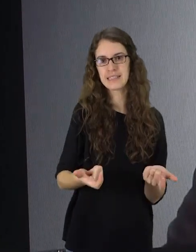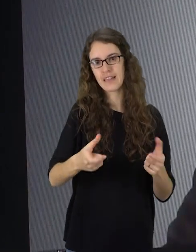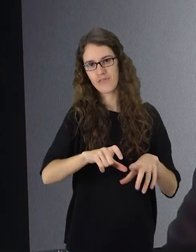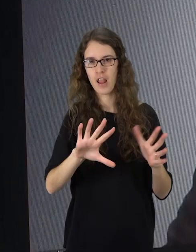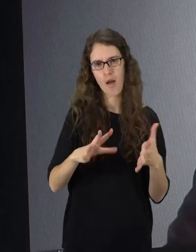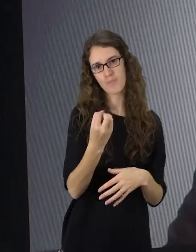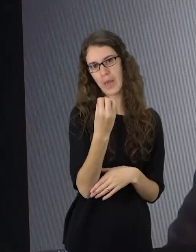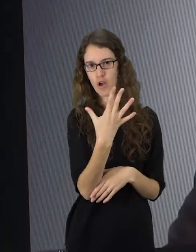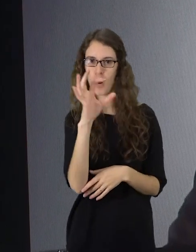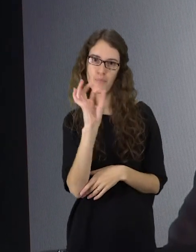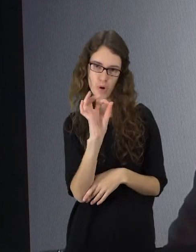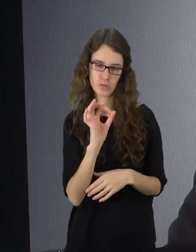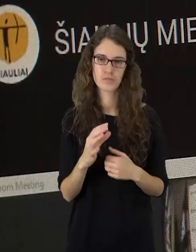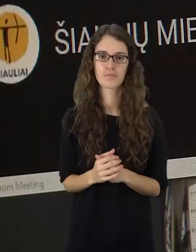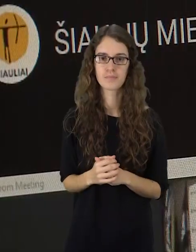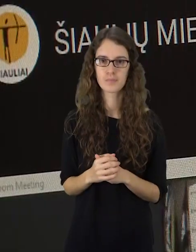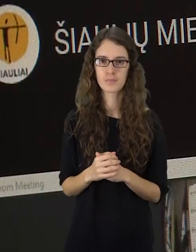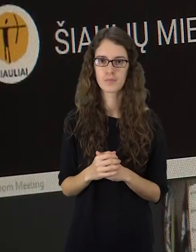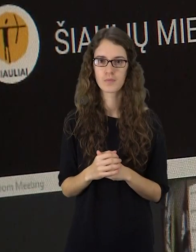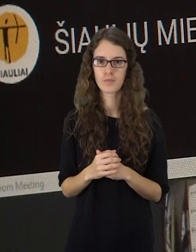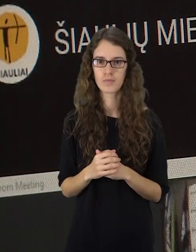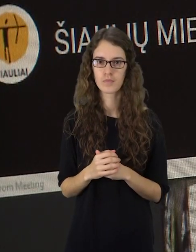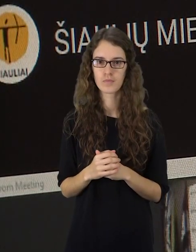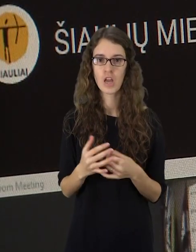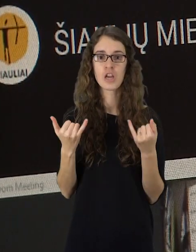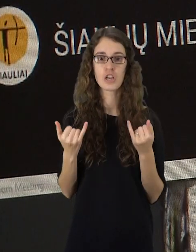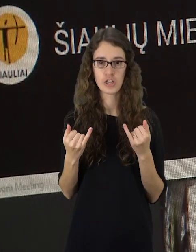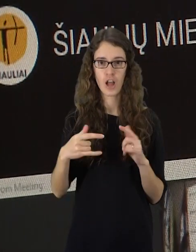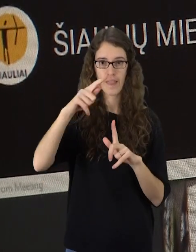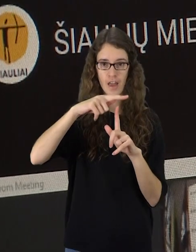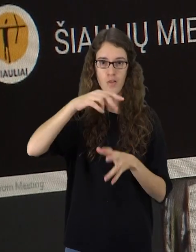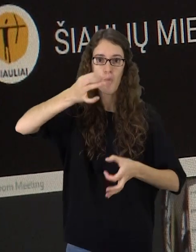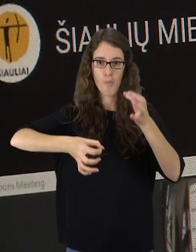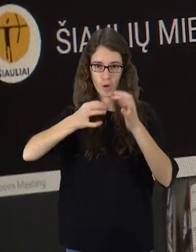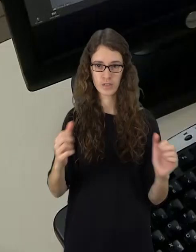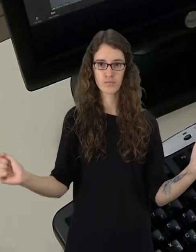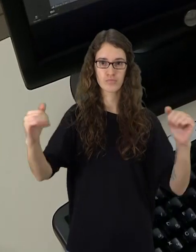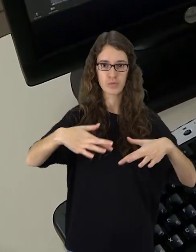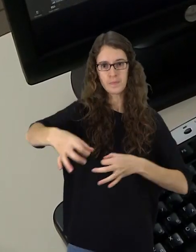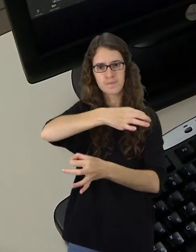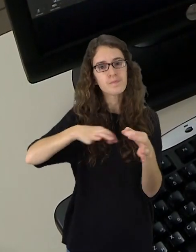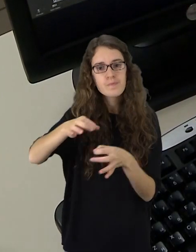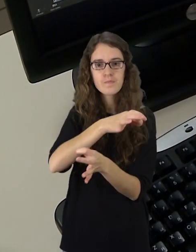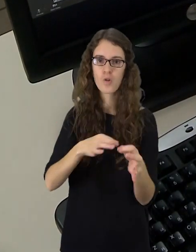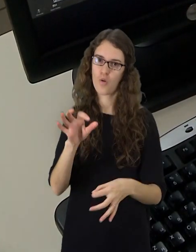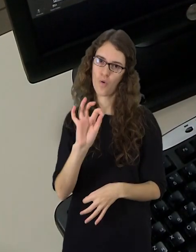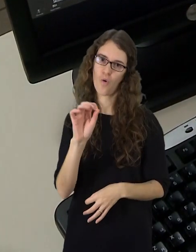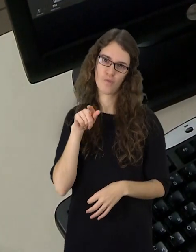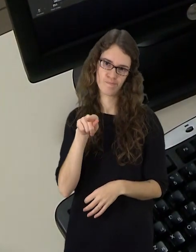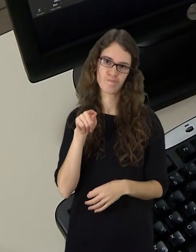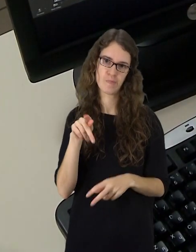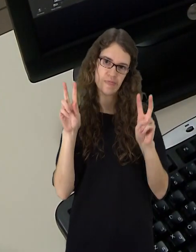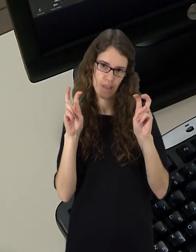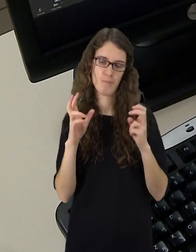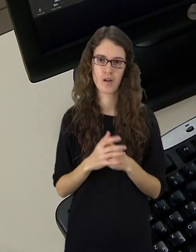procentų, turėtų prisidėti ir mūsų miesto savivaldybė. Šiandien tarybos posėdėje būtent šis klausimas ir buvo svarstomas. Čia viria